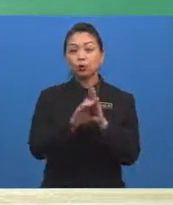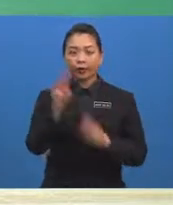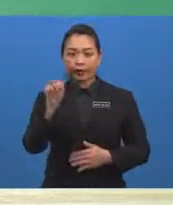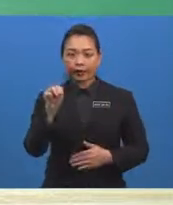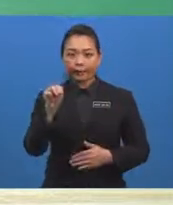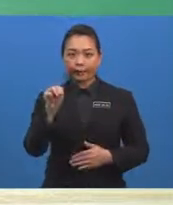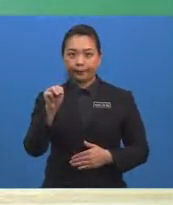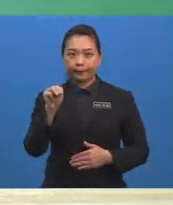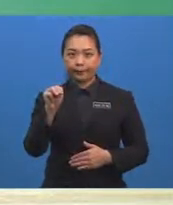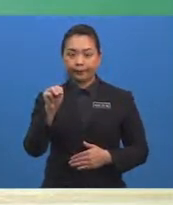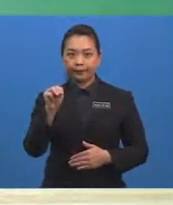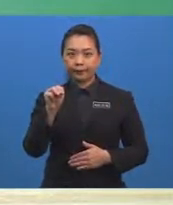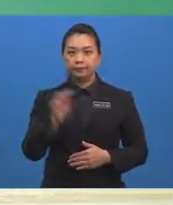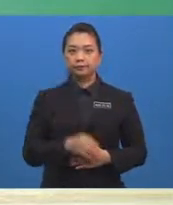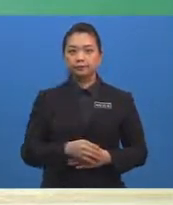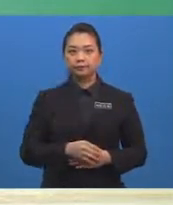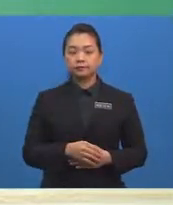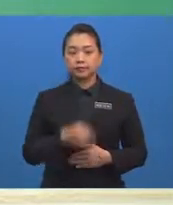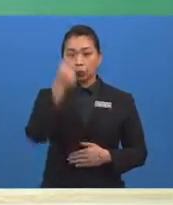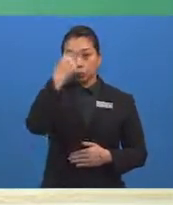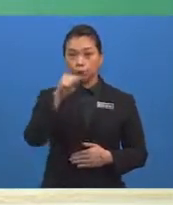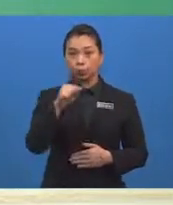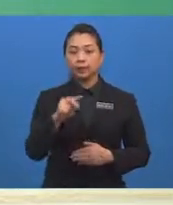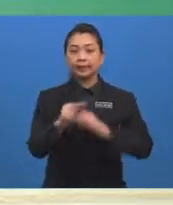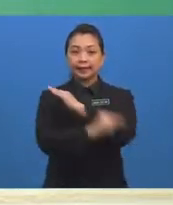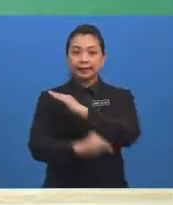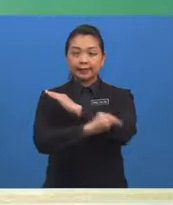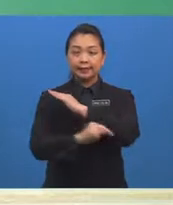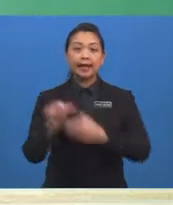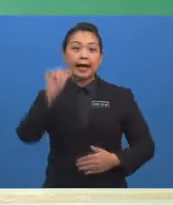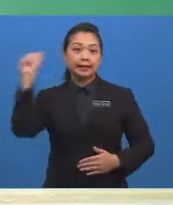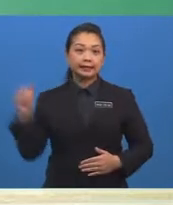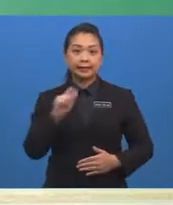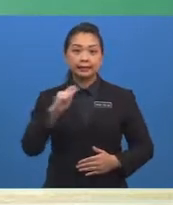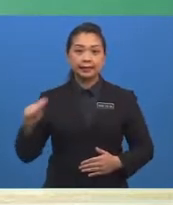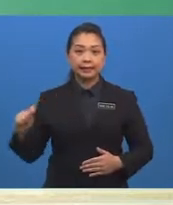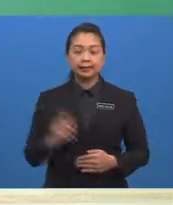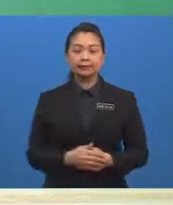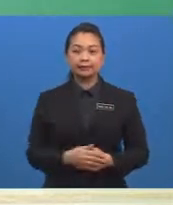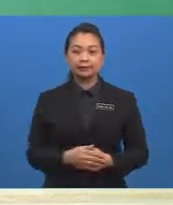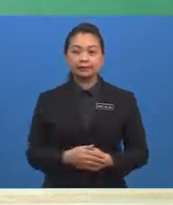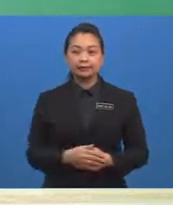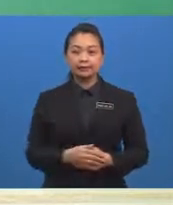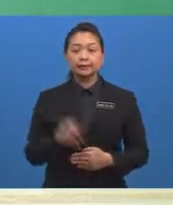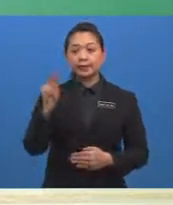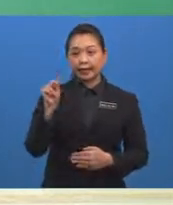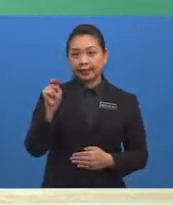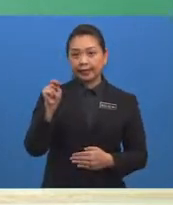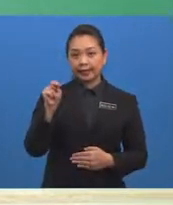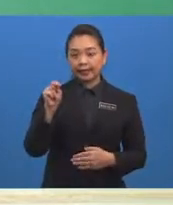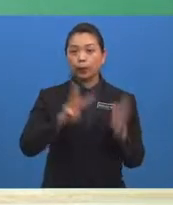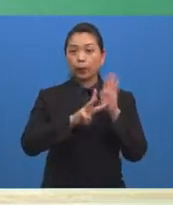peristiwa bagi pakej ke destinasi negara di Asia Tenggara Manakala N